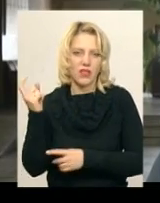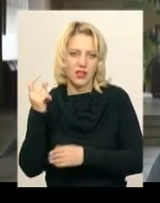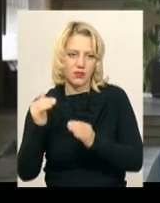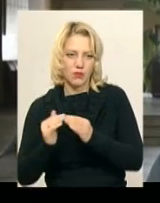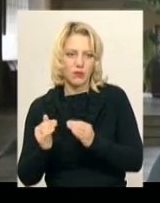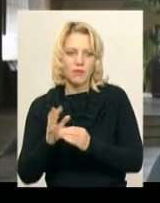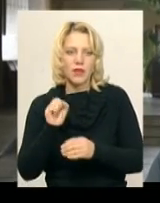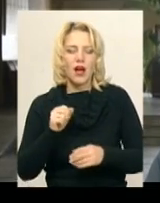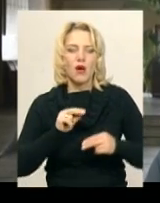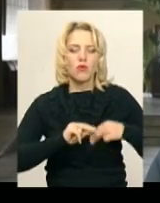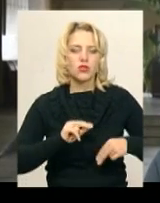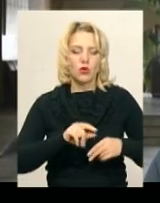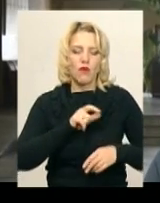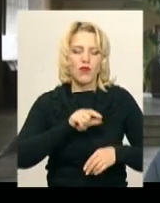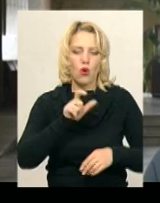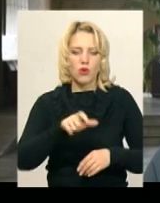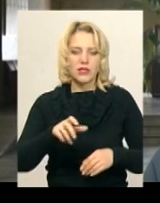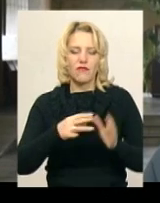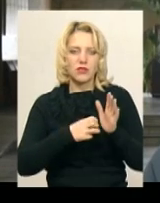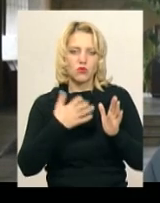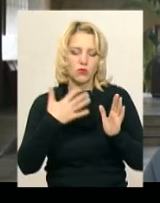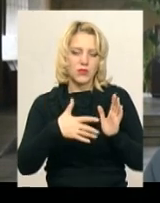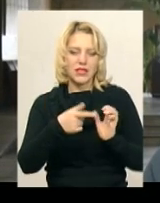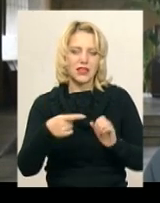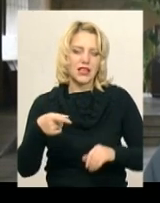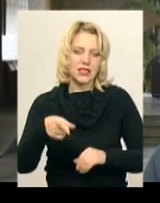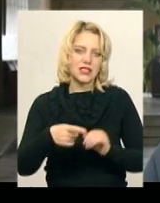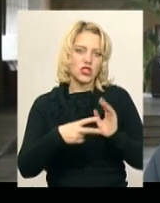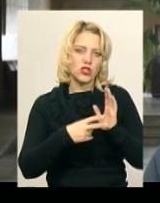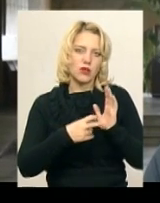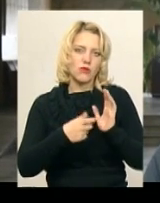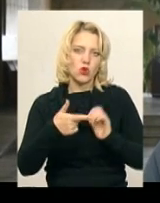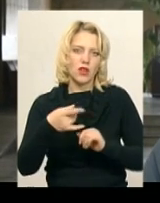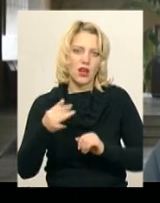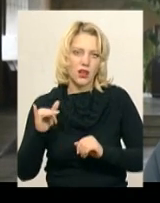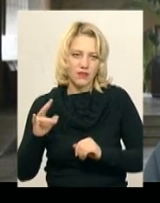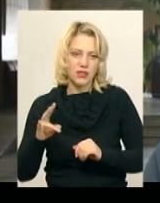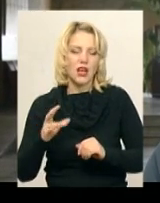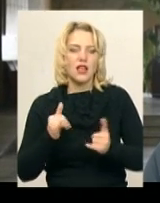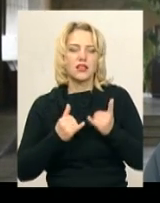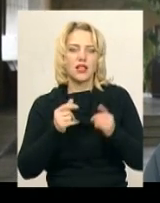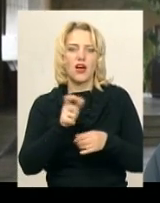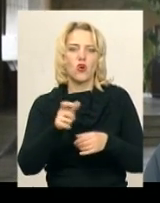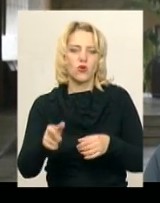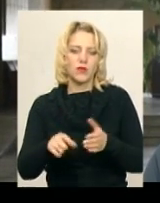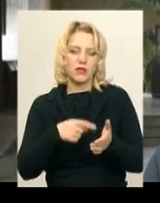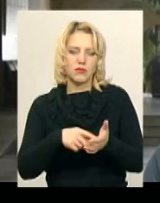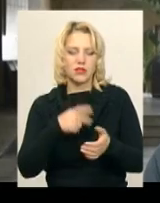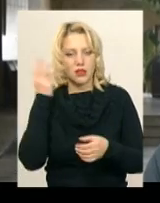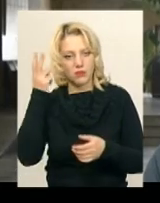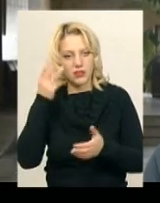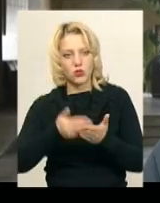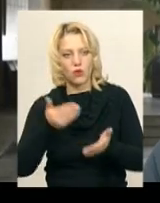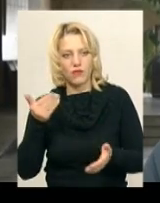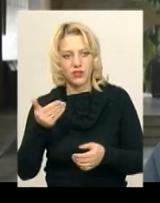На посадових осіб це від 850 до 1700 гривень, для громадян міста Хмельницького від